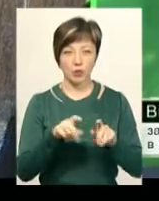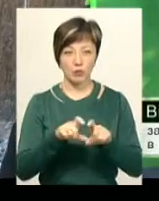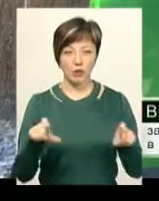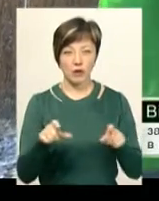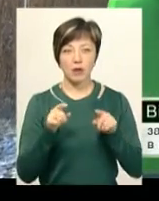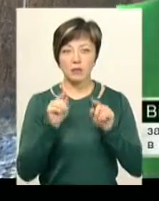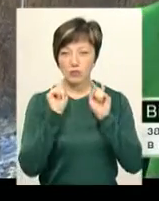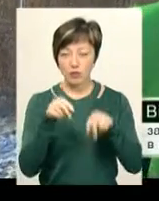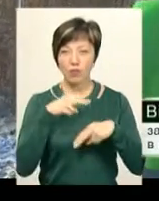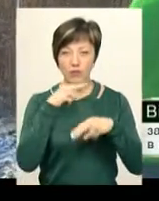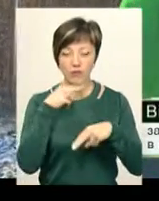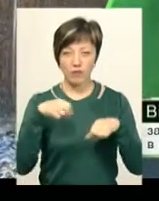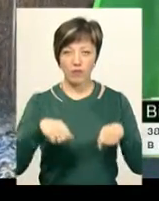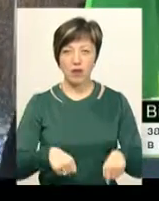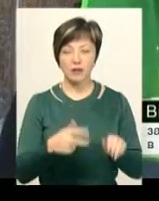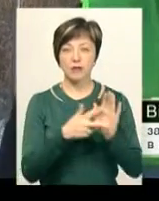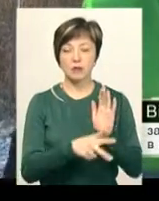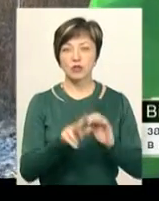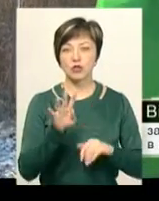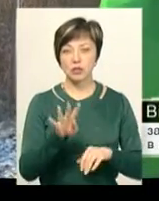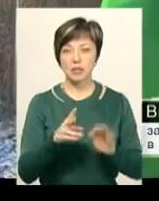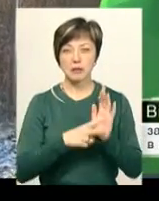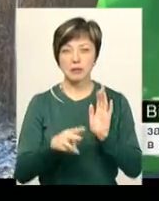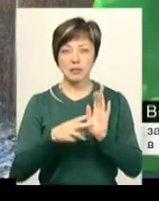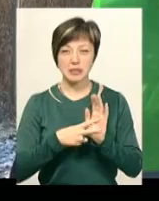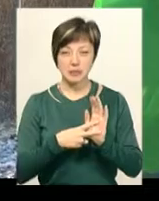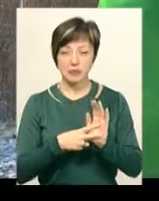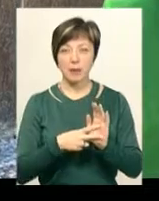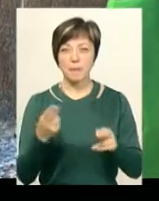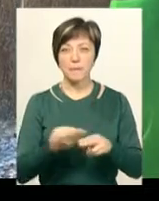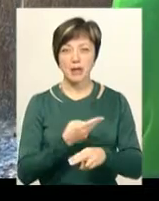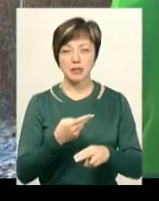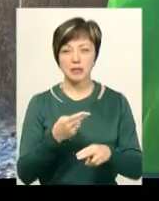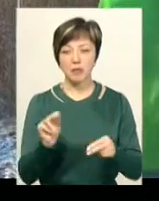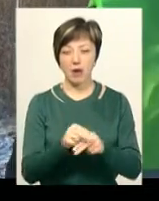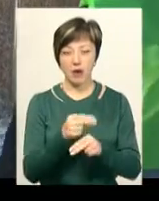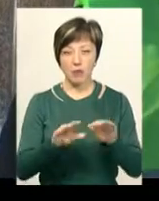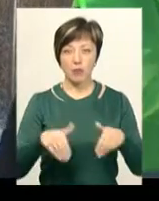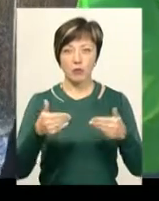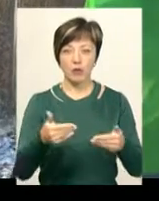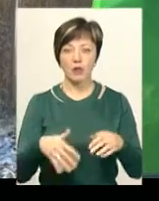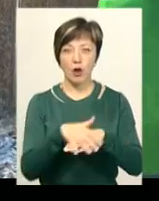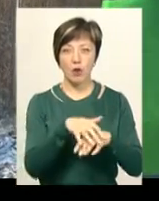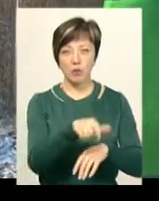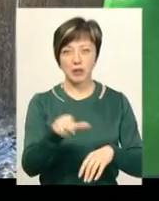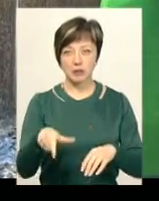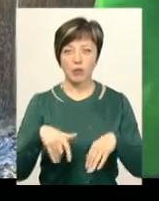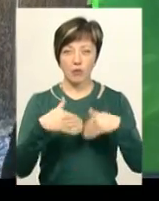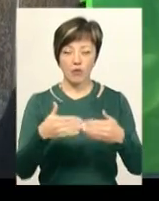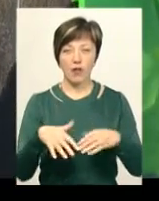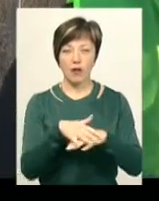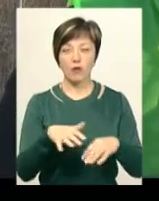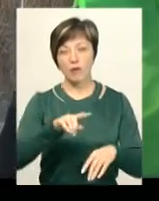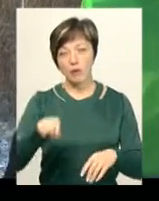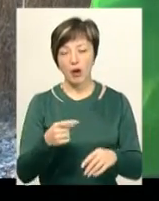прийняли законопроекти 8487, 8488 без справок, які пропонувала громадськість, які пропонували народ. Ми